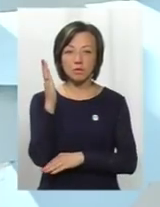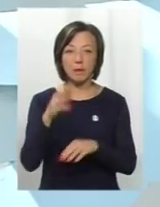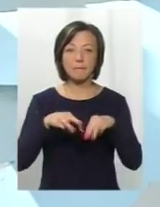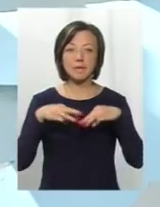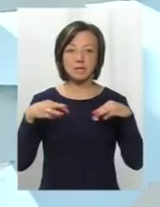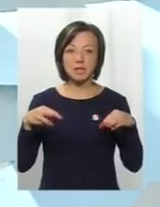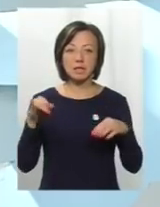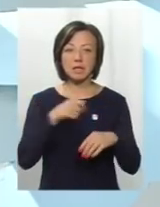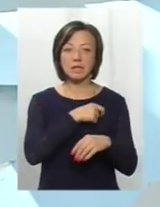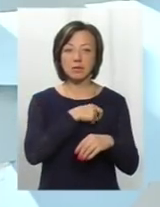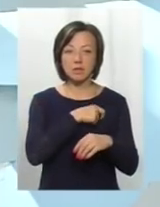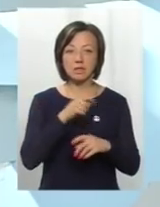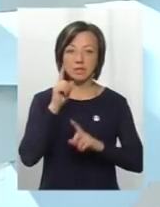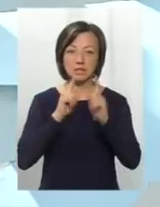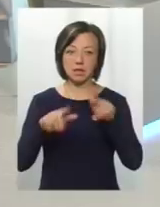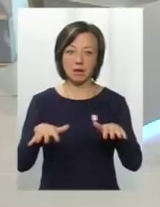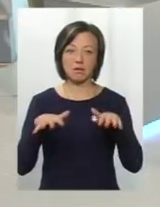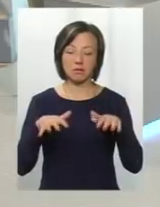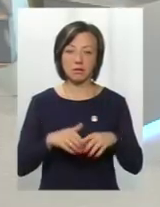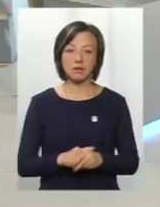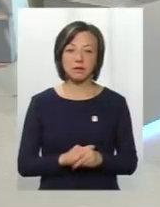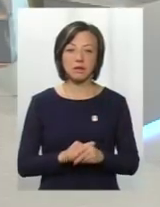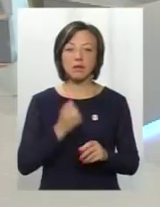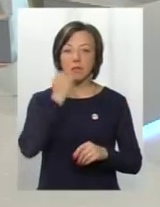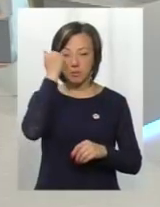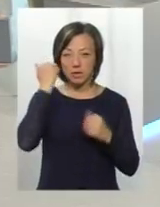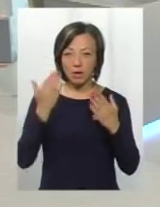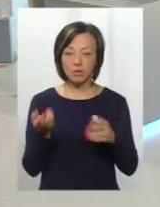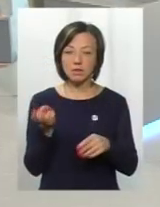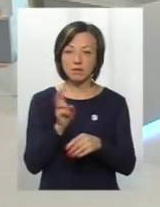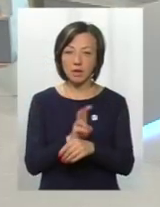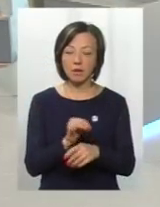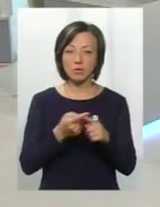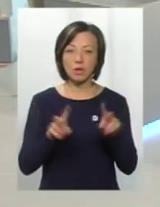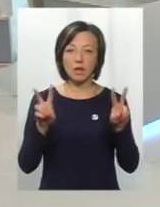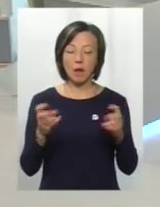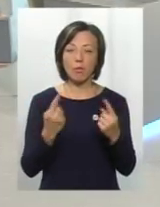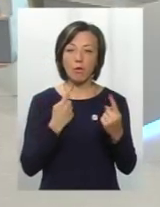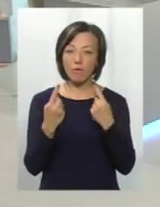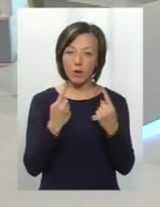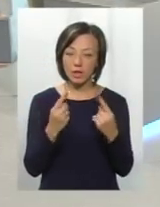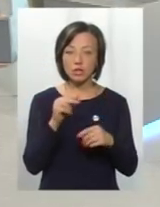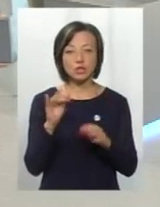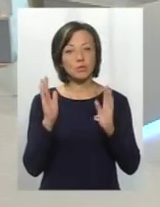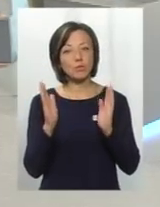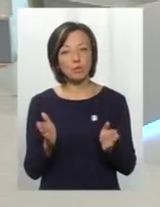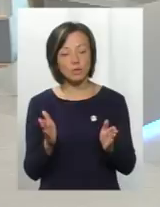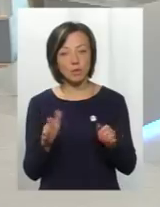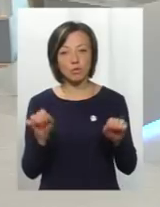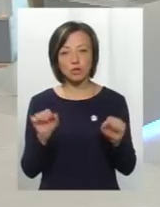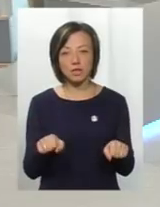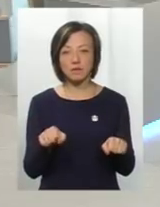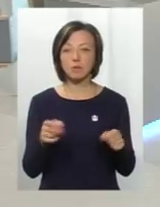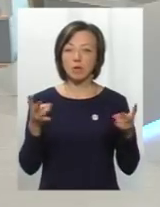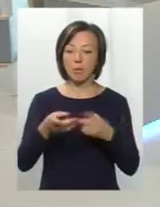президія і депутати в сесільній залі. Я вам дякую, що ви завітали і ми про цю тему сьогодні поговорили. Чи буде можливість